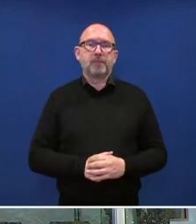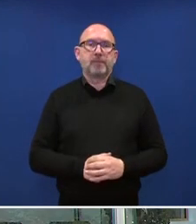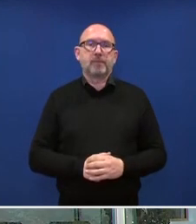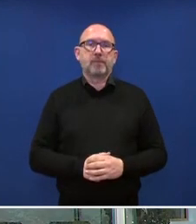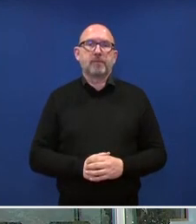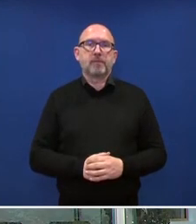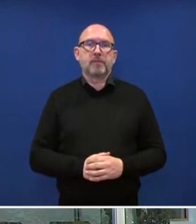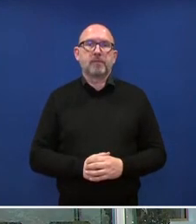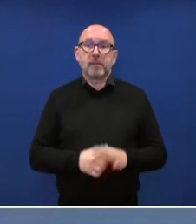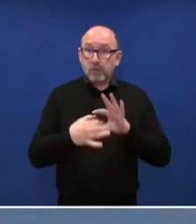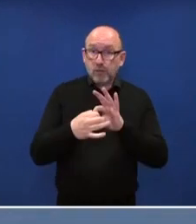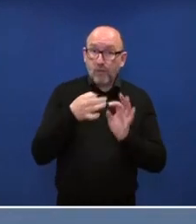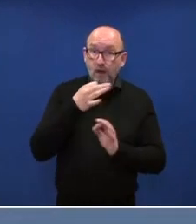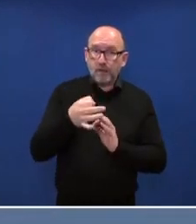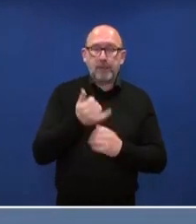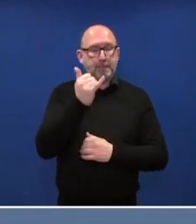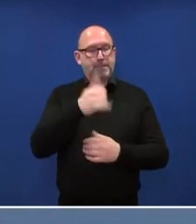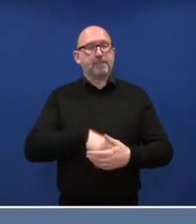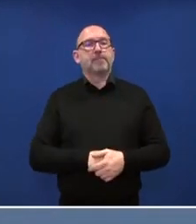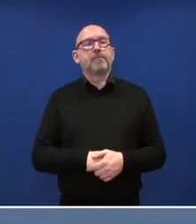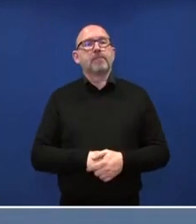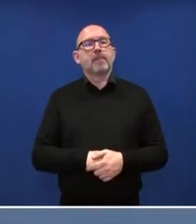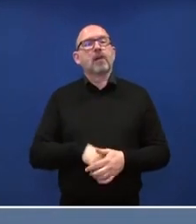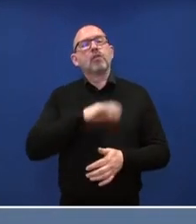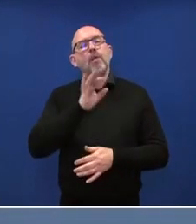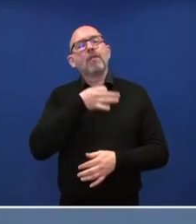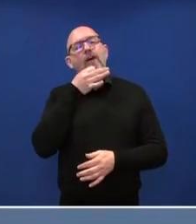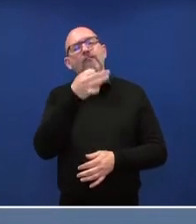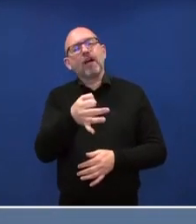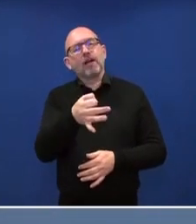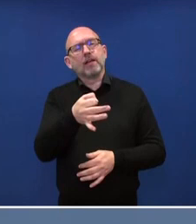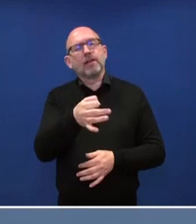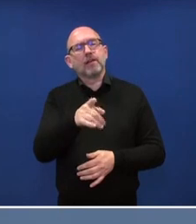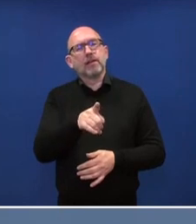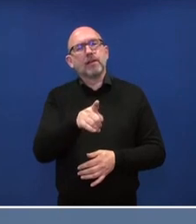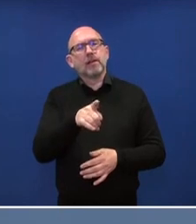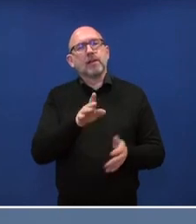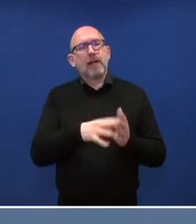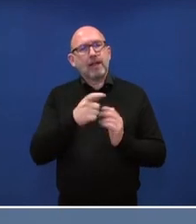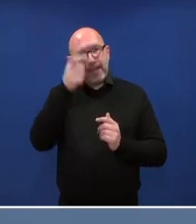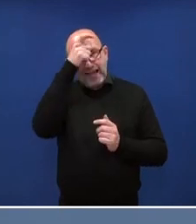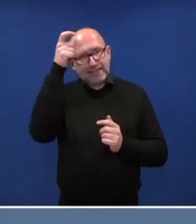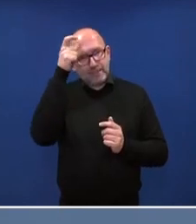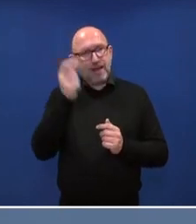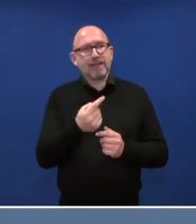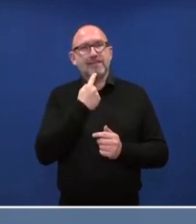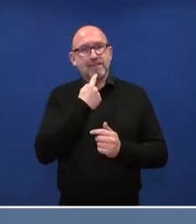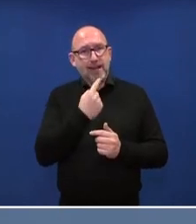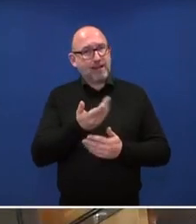Frau Wolf, dazu. Nochmal eine Nachfrage. Expertenstimmen gehen davon aus, dass